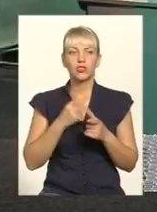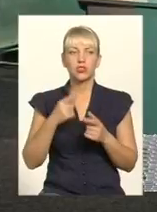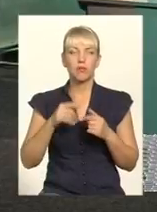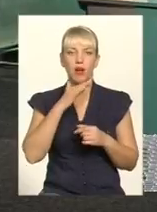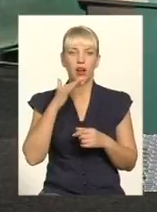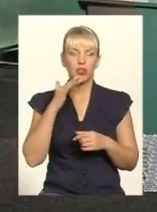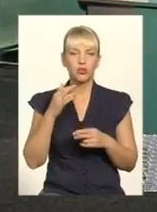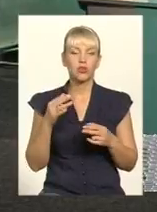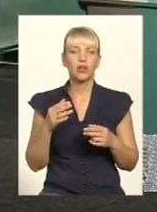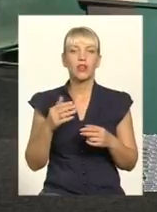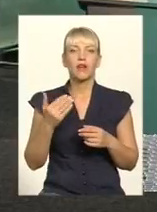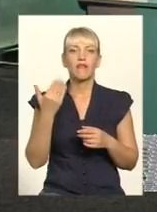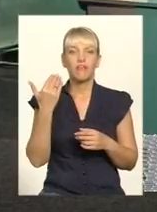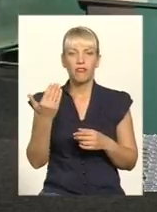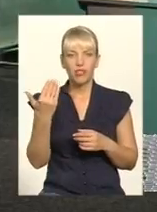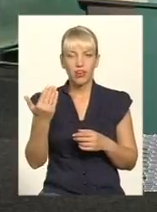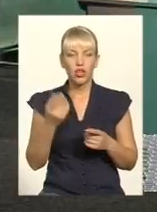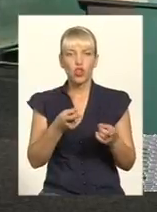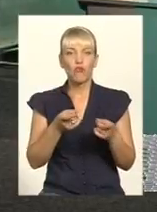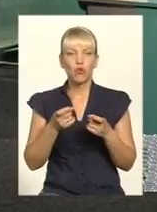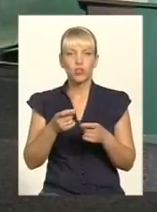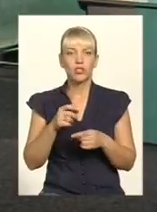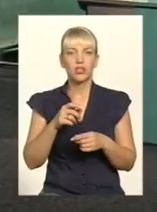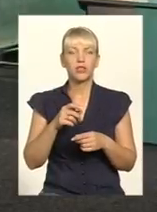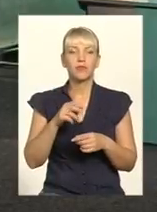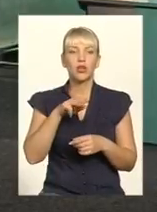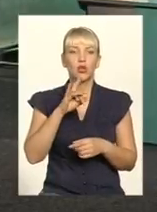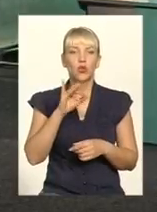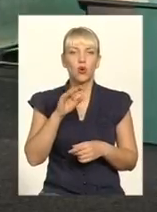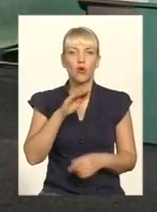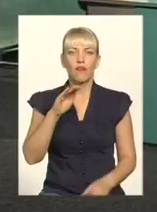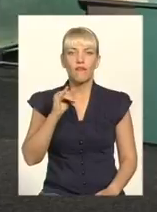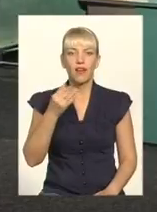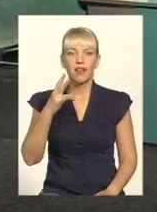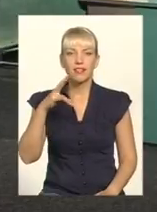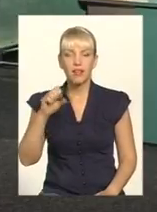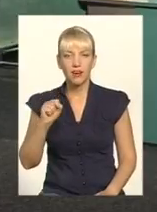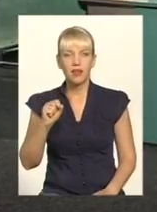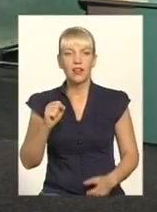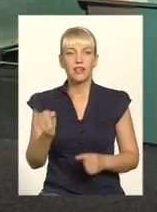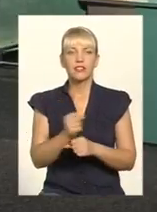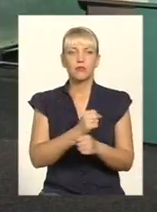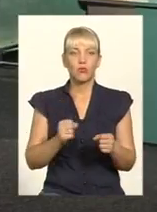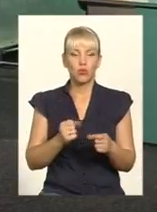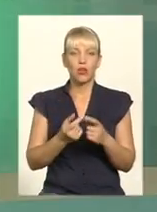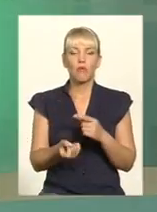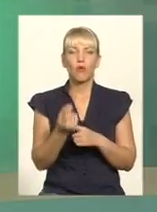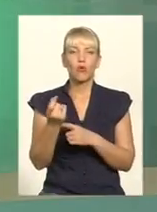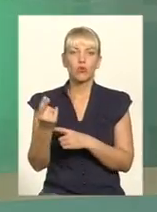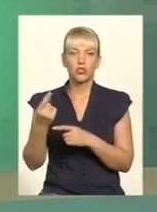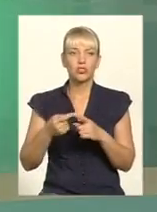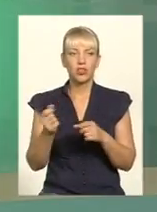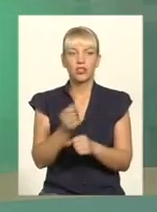доводилося вилучати так званою трофейною зброєю? Походження зброєю, воно практично в проведженній більшості трофейне,